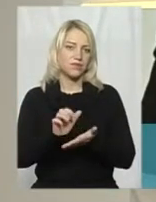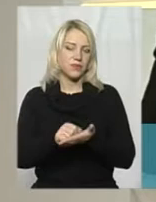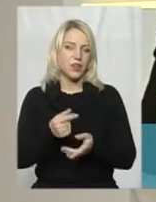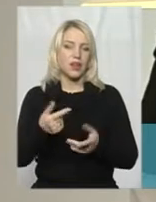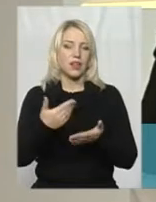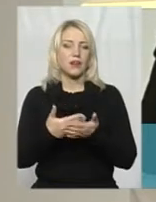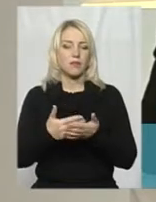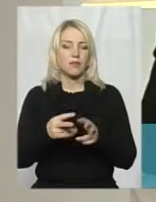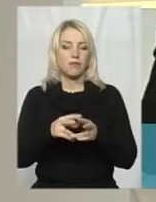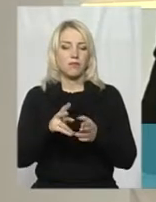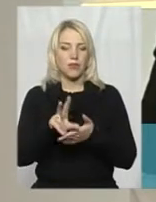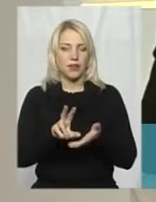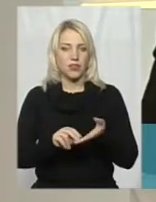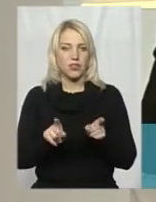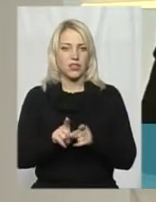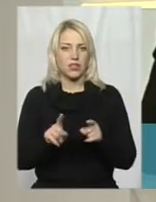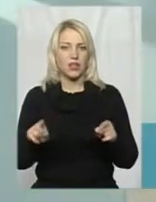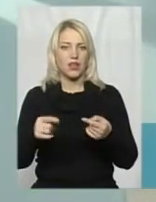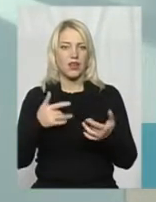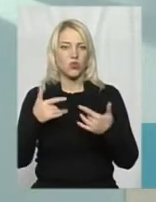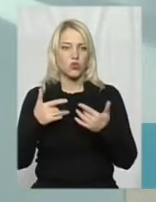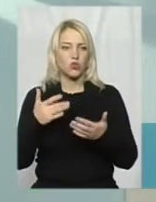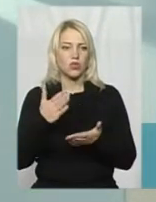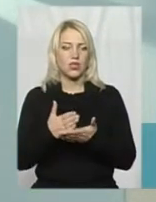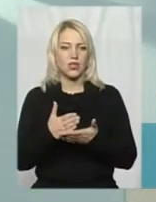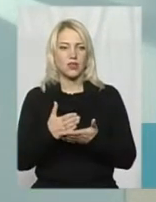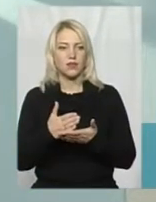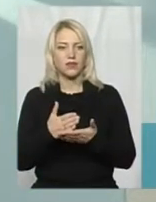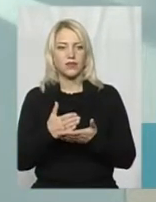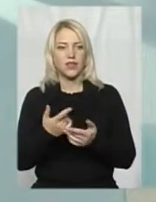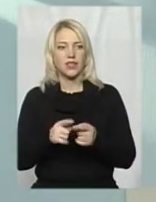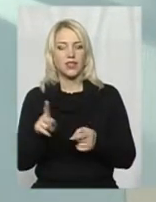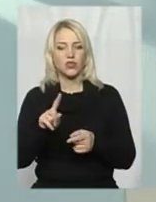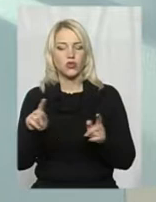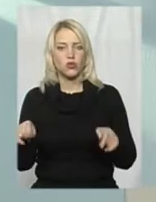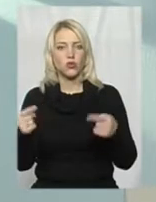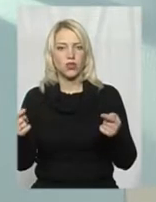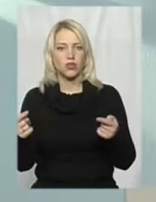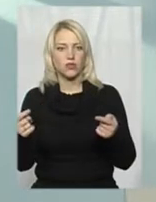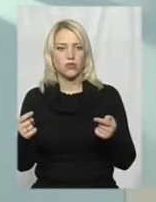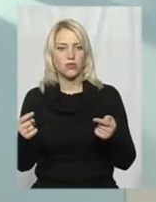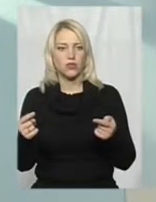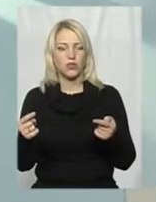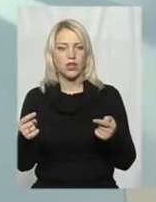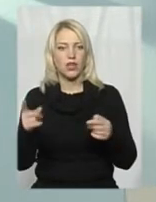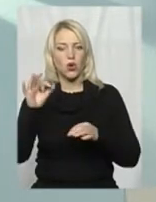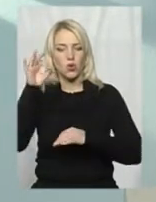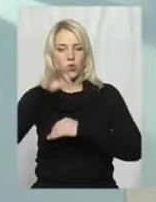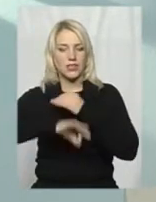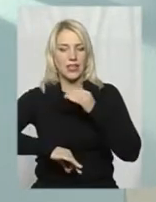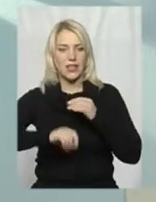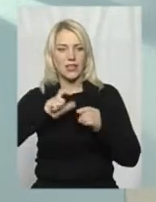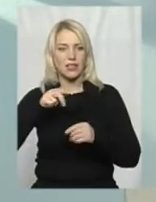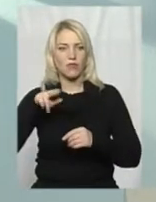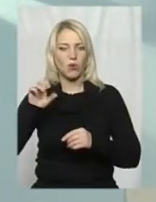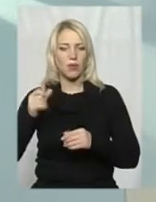Прикладом таких реконструкцій, як на мене, є те, що організовують в Західній Європі, піде гідою в